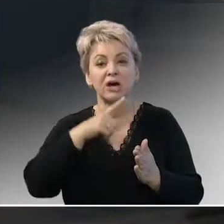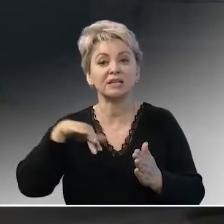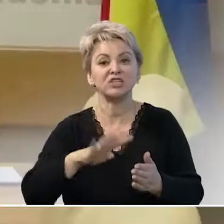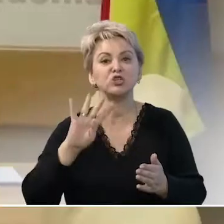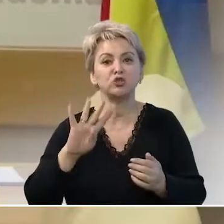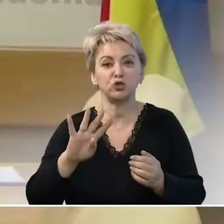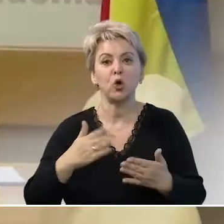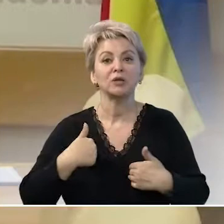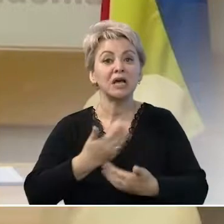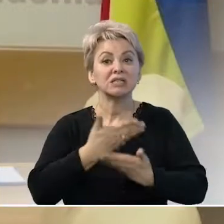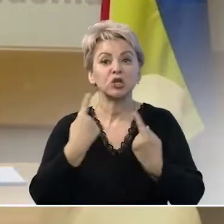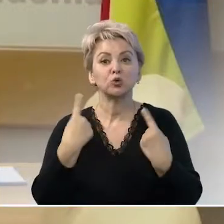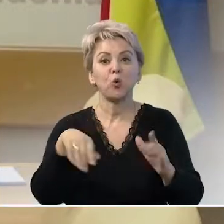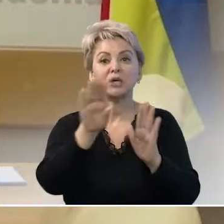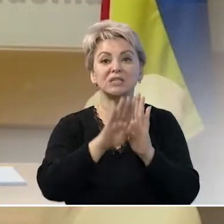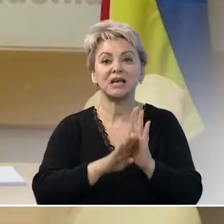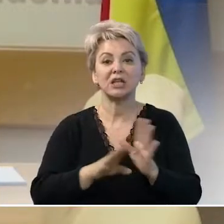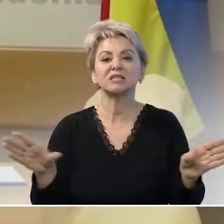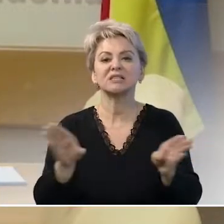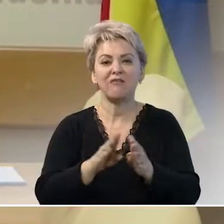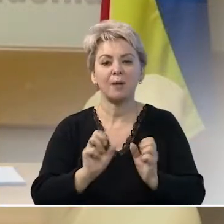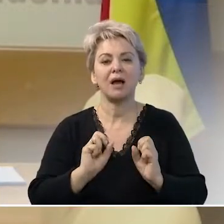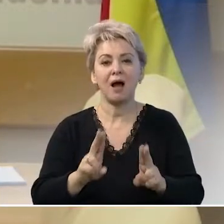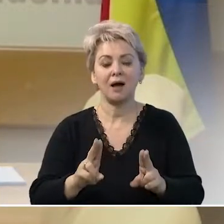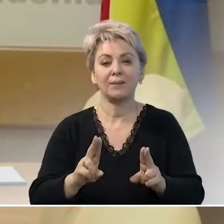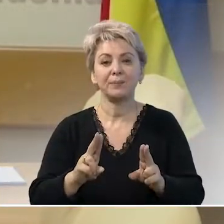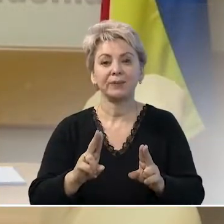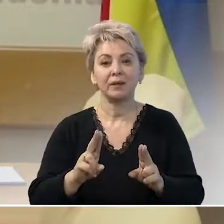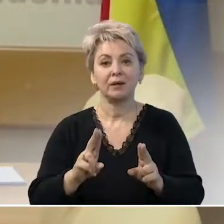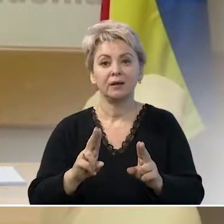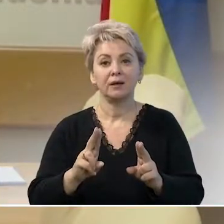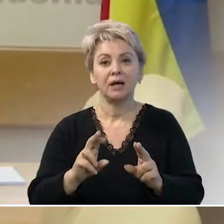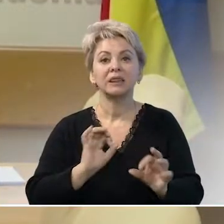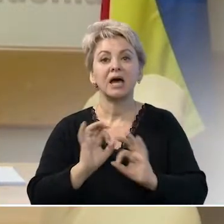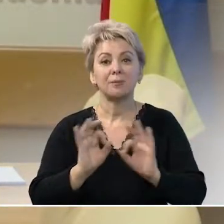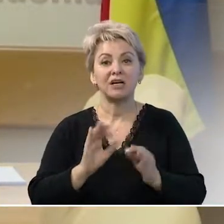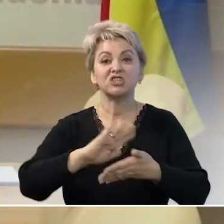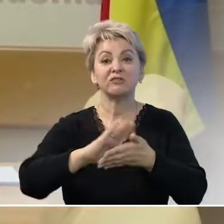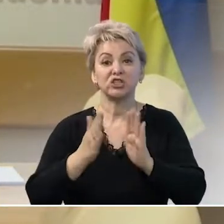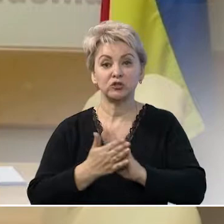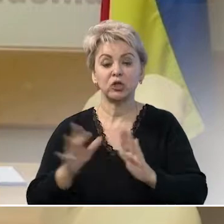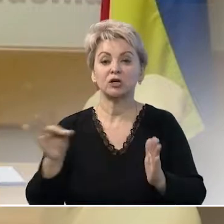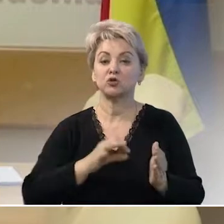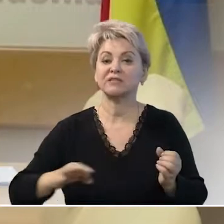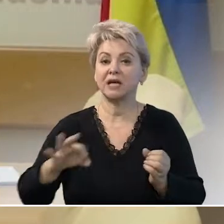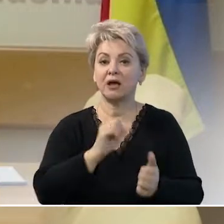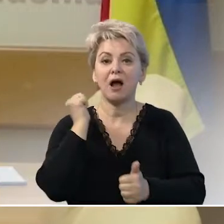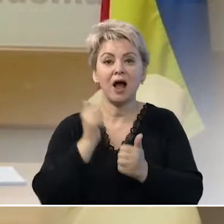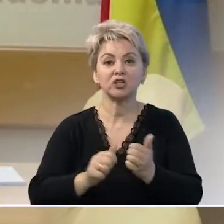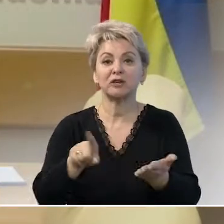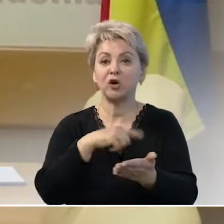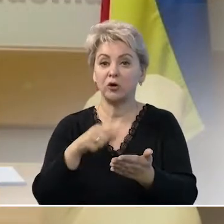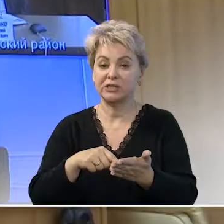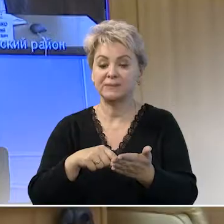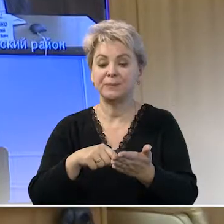– 4%. У нас нет другой задачи с вами, как нормализовать ситуацию в Ростовской области и в каждом